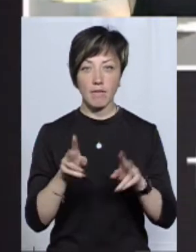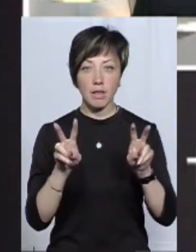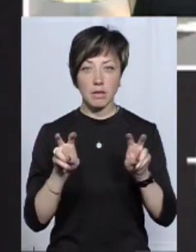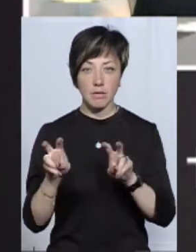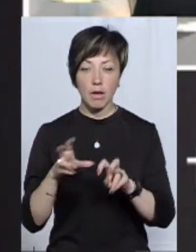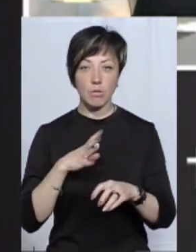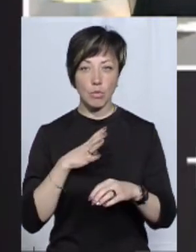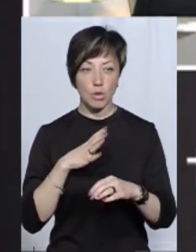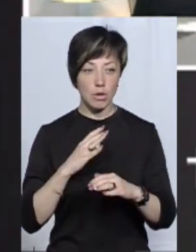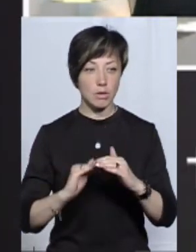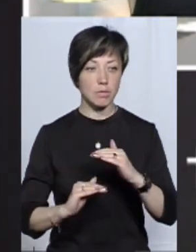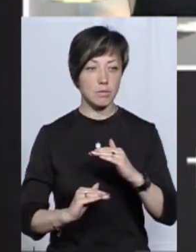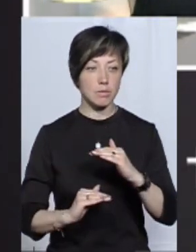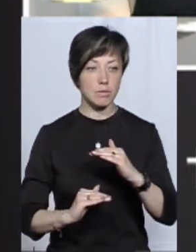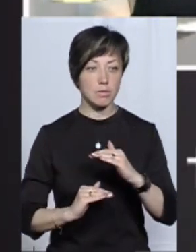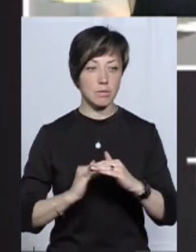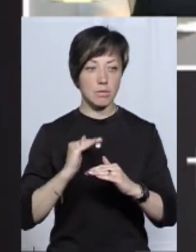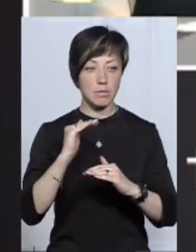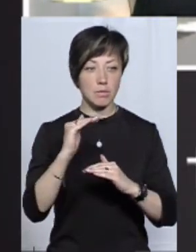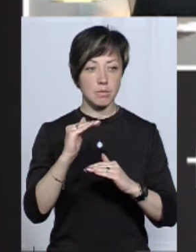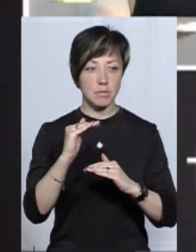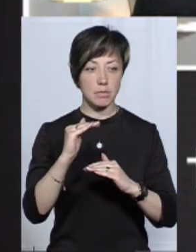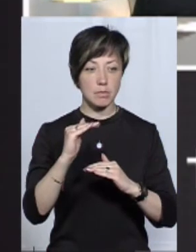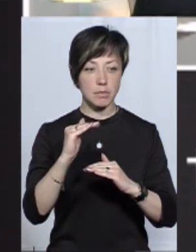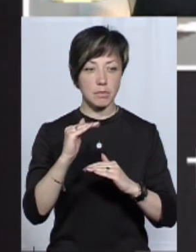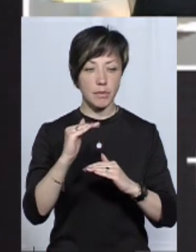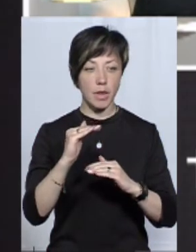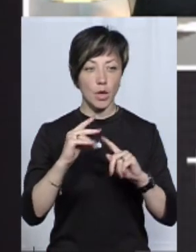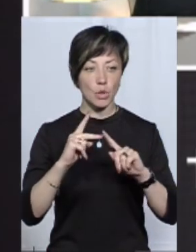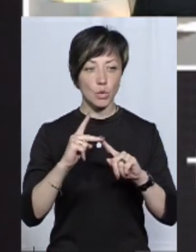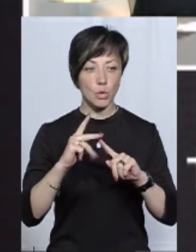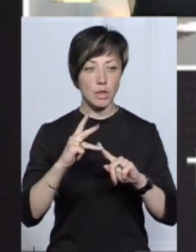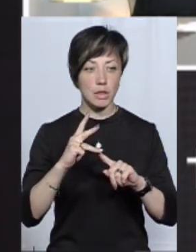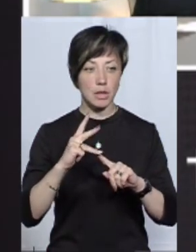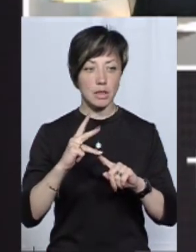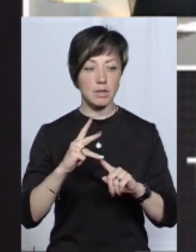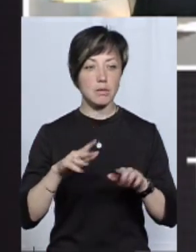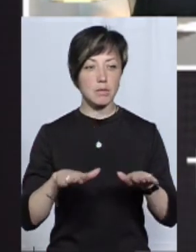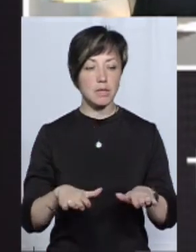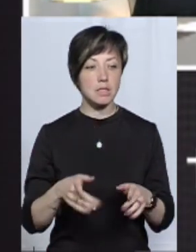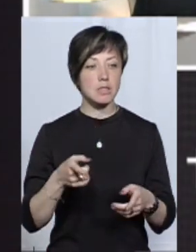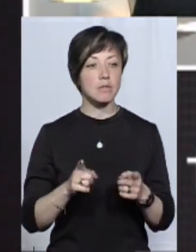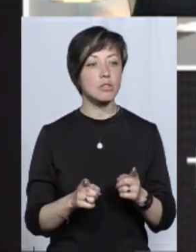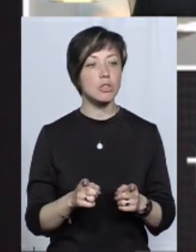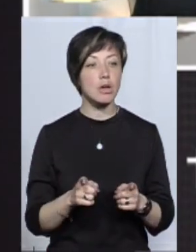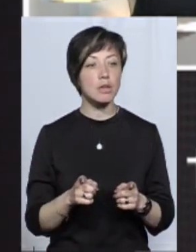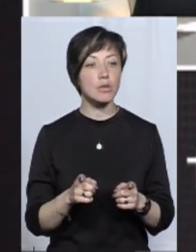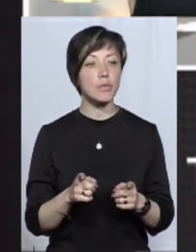назвали, були попереду майже друге місце, третє місце. Ну, звичайно,